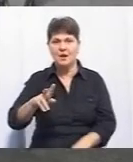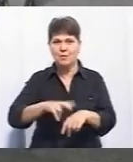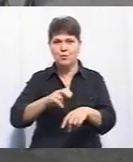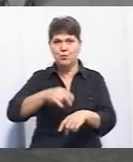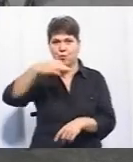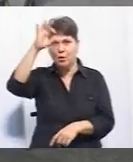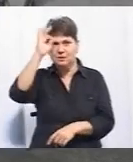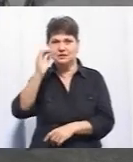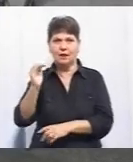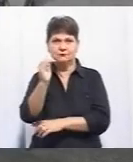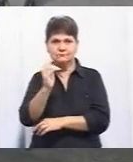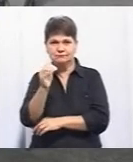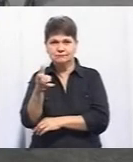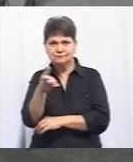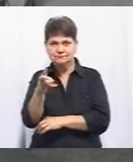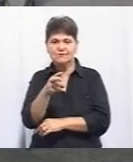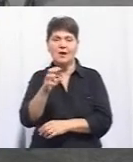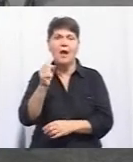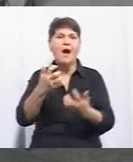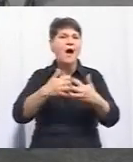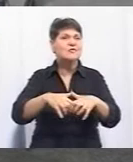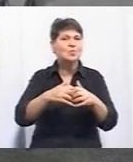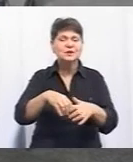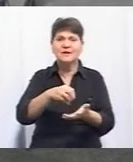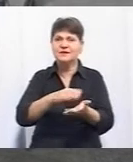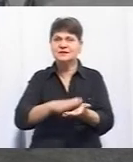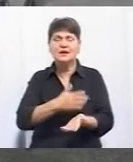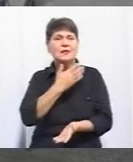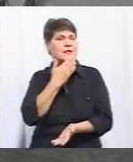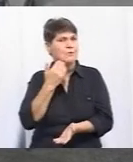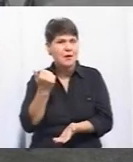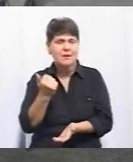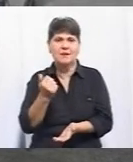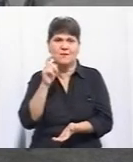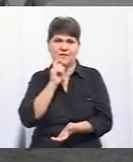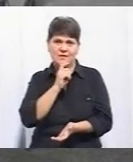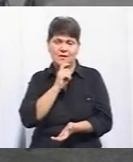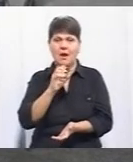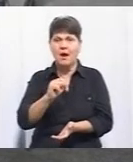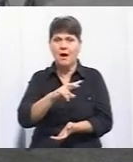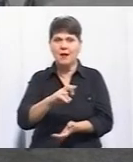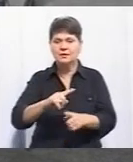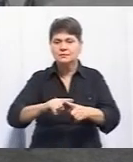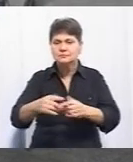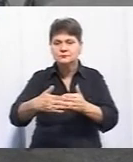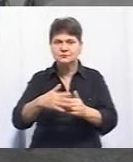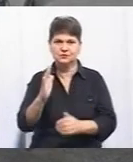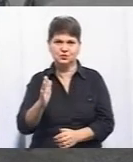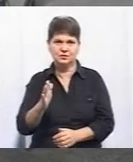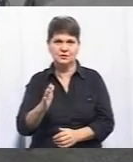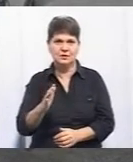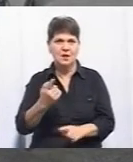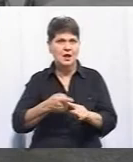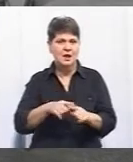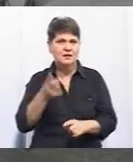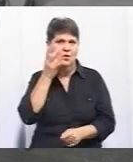жаль, поки що в Вінницькій області автоматичної фіксації немає приладів, ну я думаю, що найкоротший термін теж воно буде. це не на